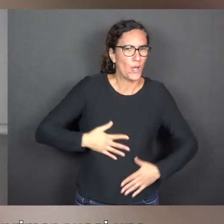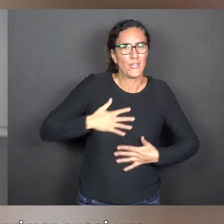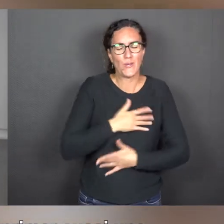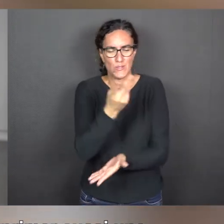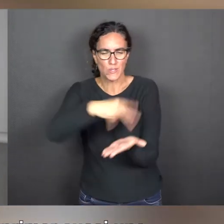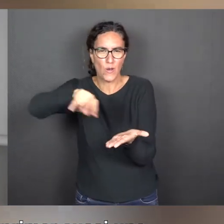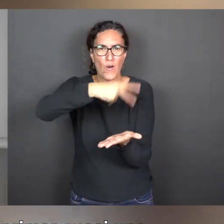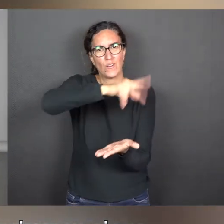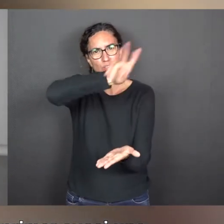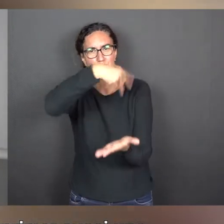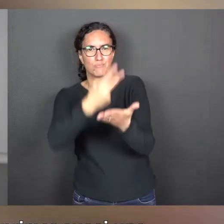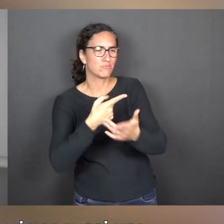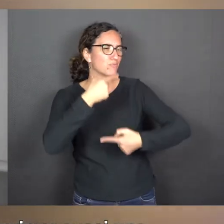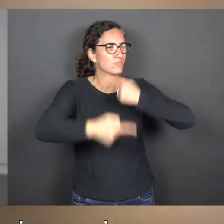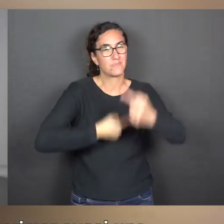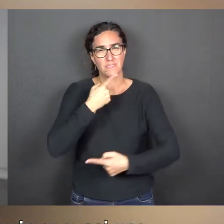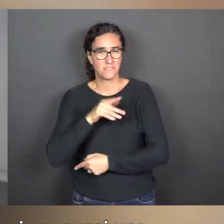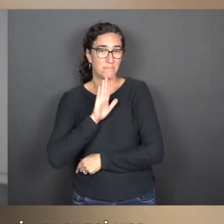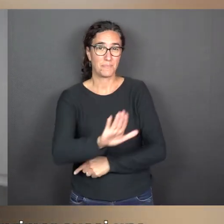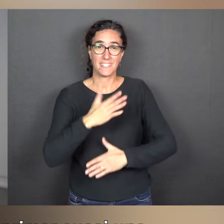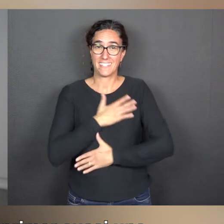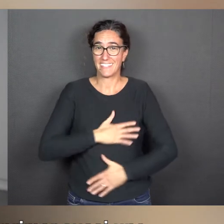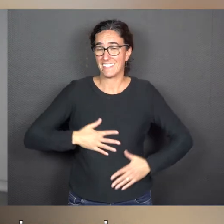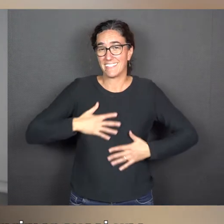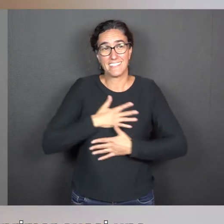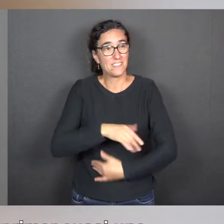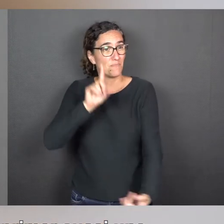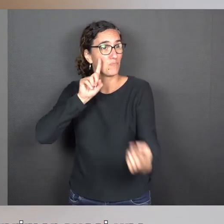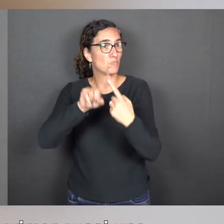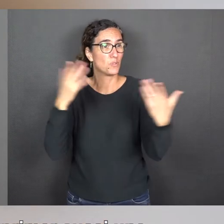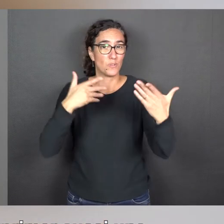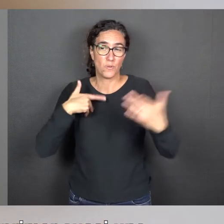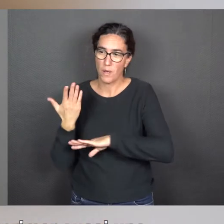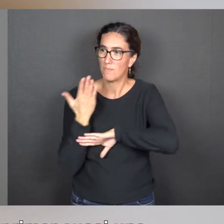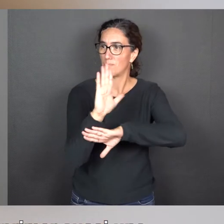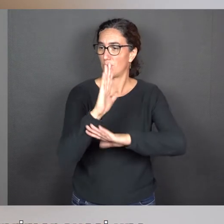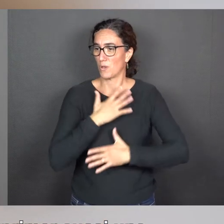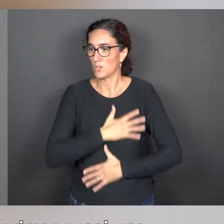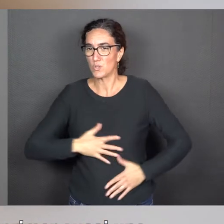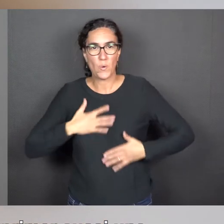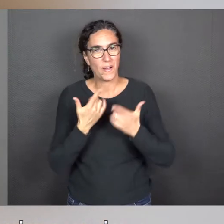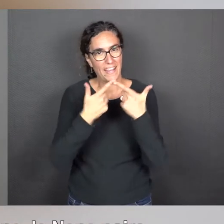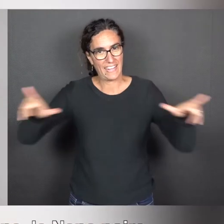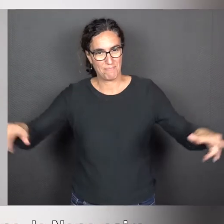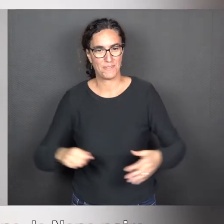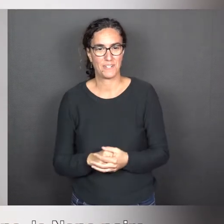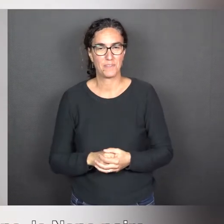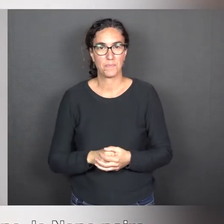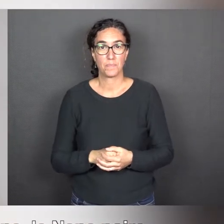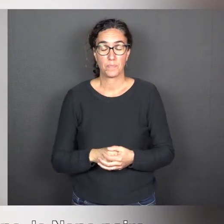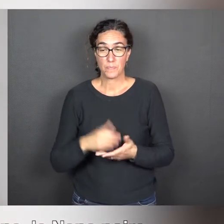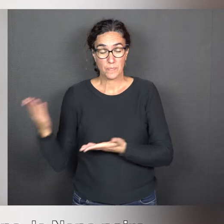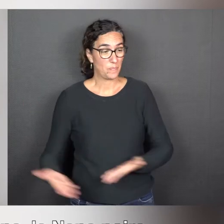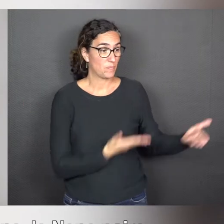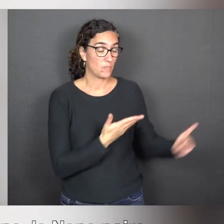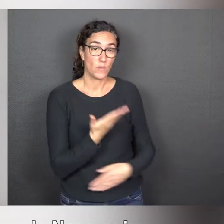elles dansent. Il y a vraiment cette idée d'exprimer aussi une forme de joie, une forme de liberté. Ici, on est face